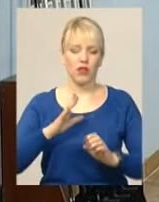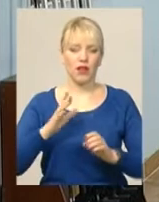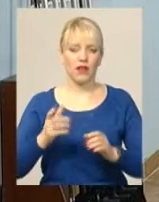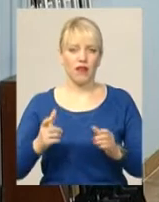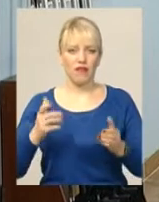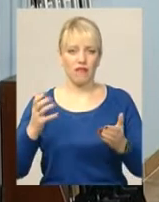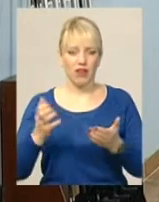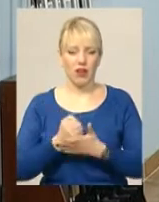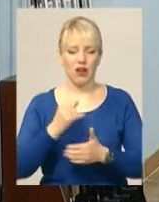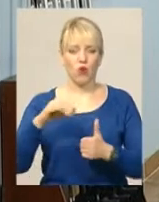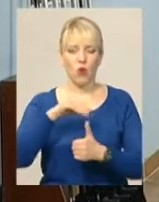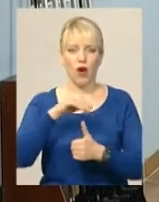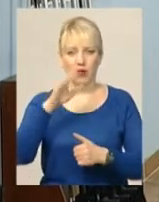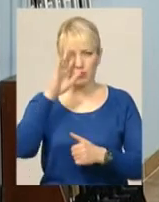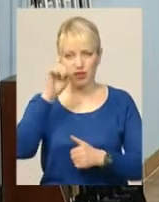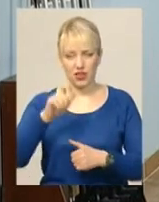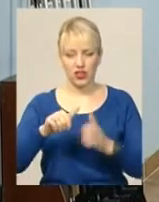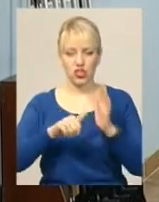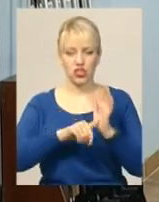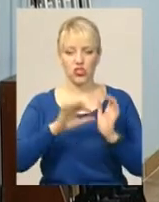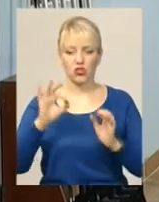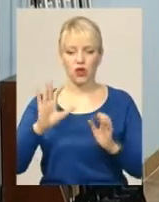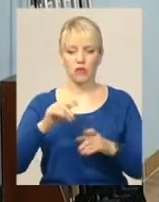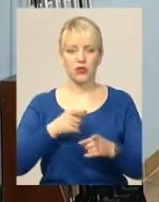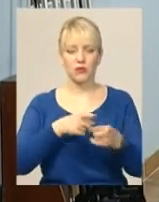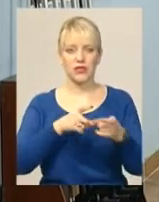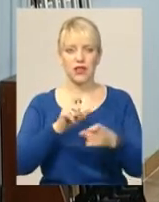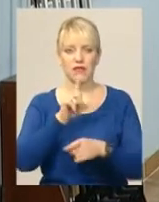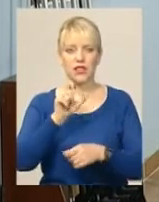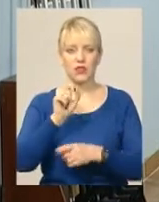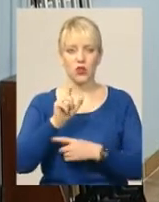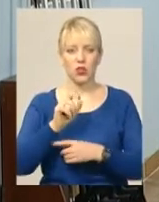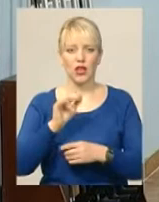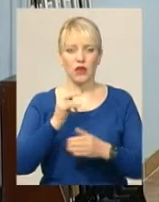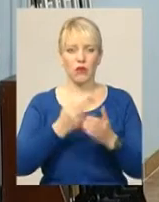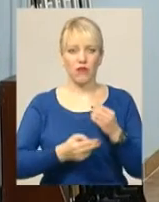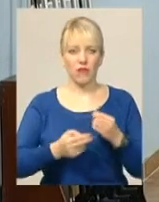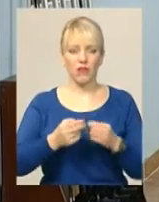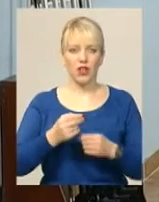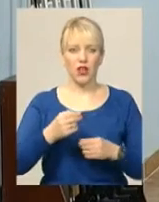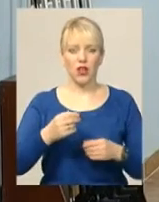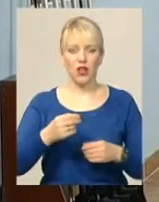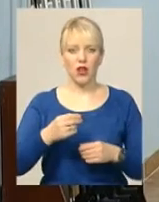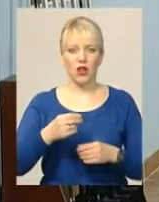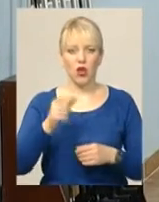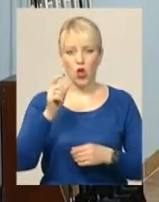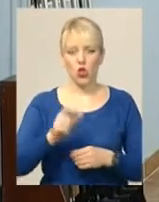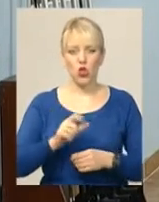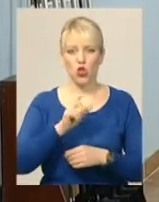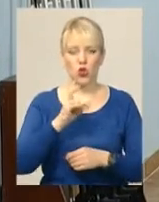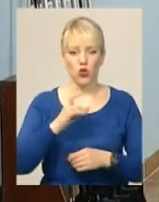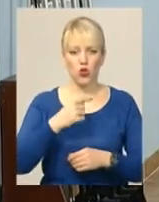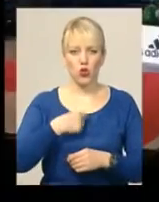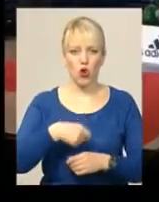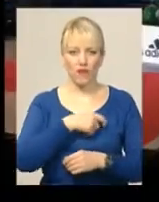6-0, а потім стріляв за золото і програвав Норвегу 2-0, але потім зібрався і